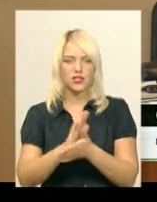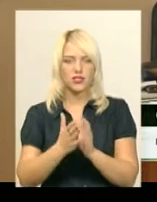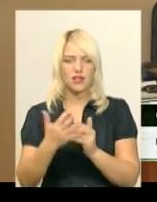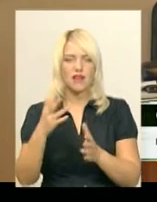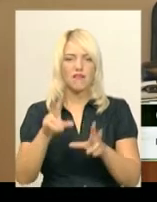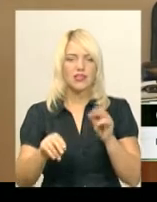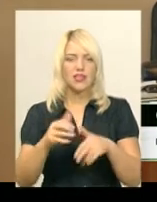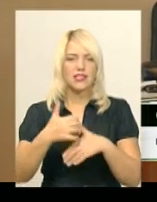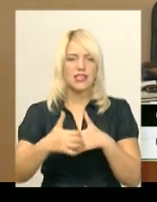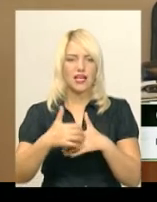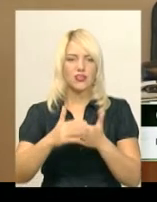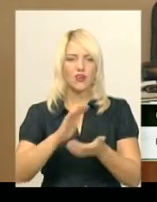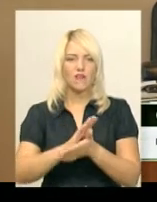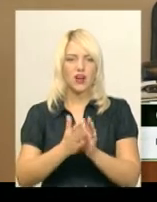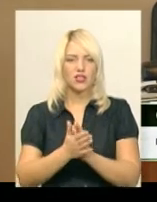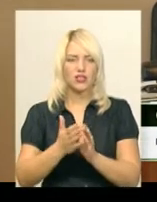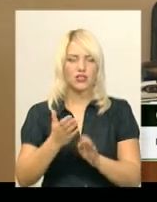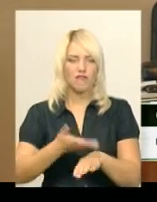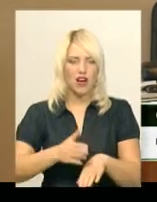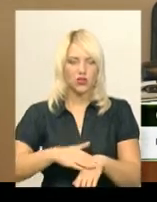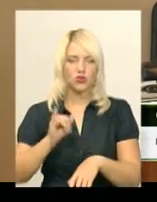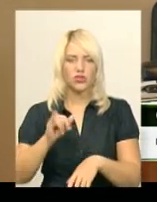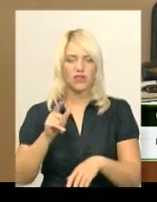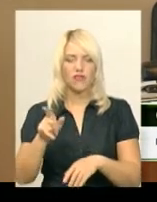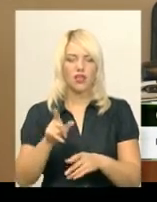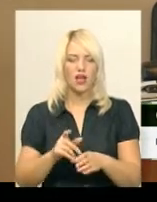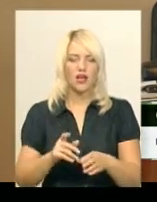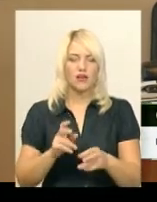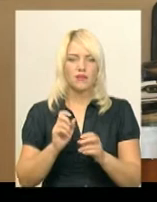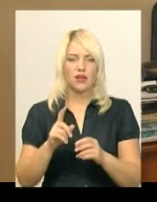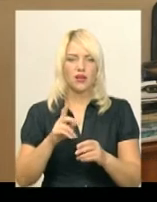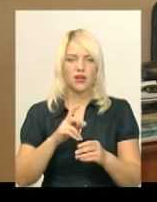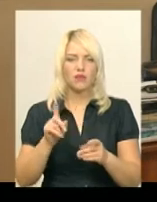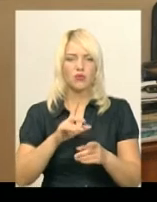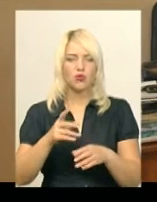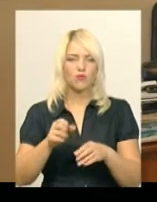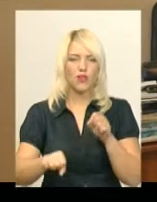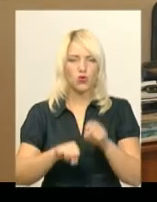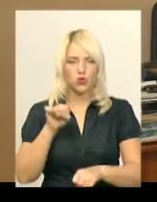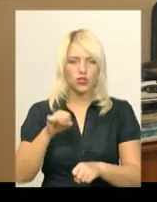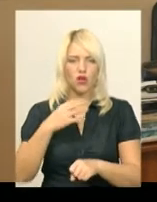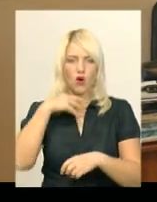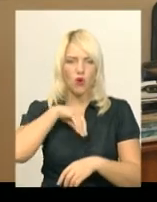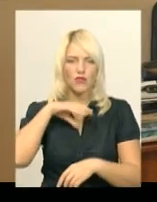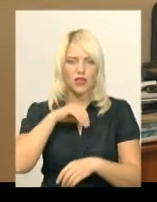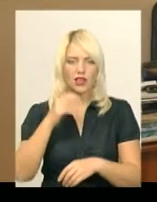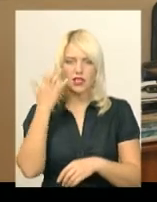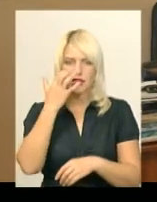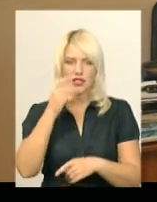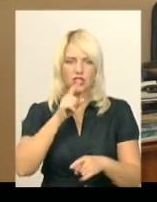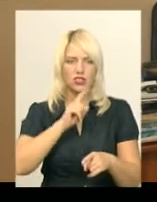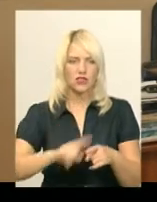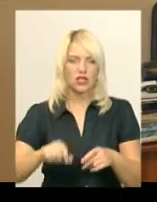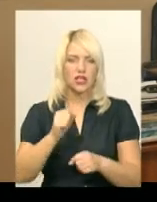важкості, тому що вона поступала з симптомами порушення ковтання, зору. Дуже швидко спрацювали